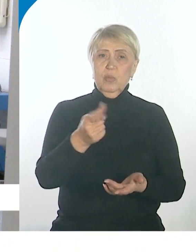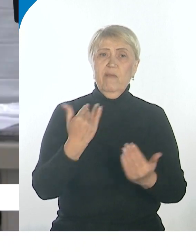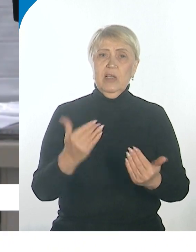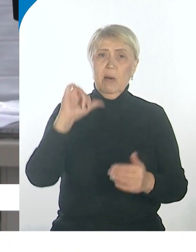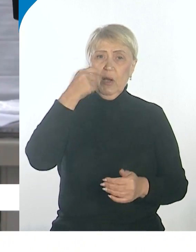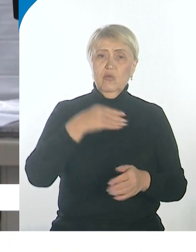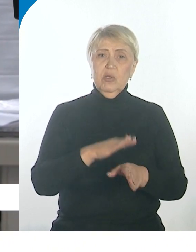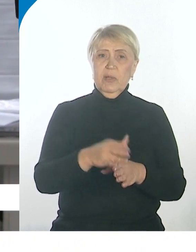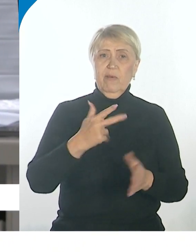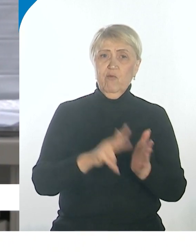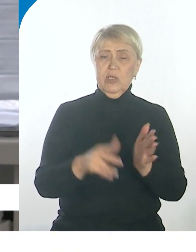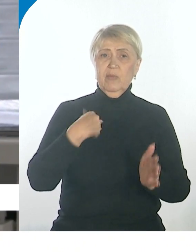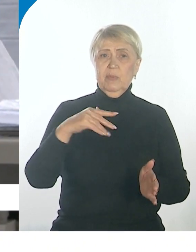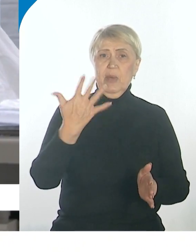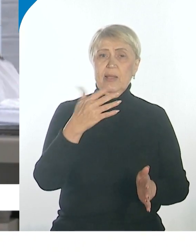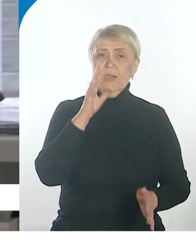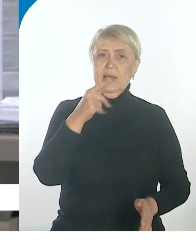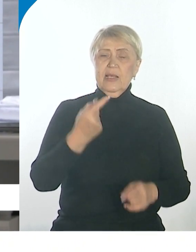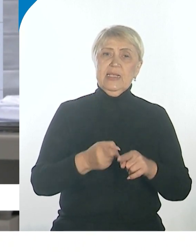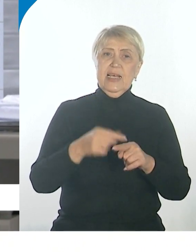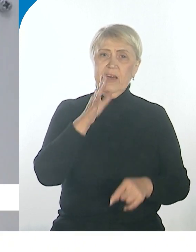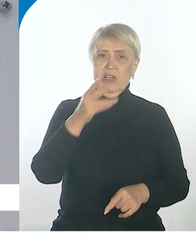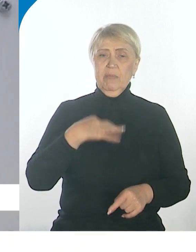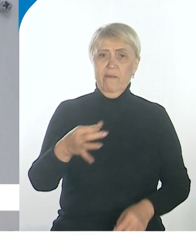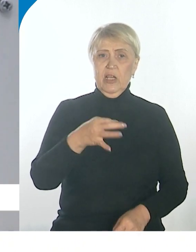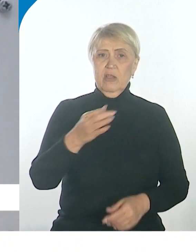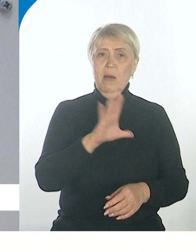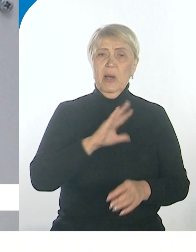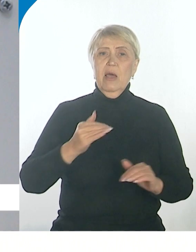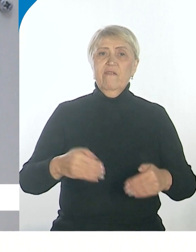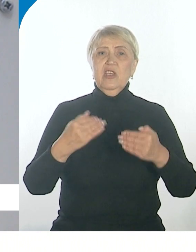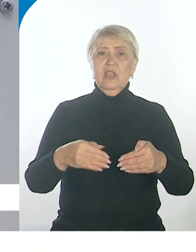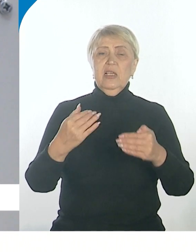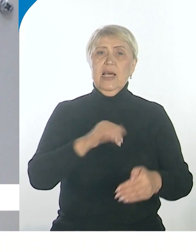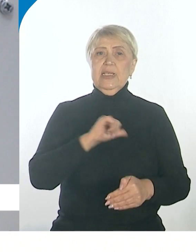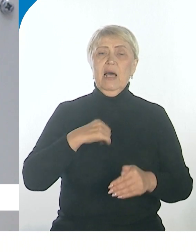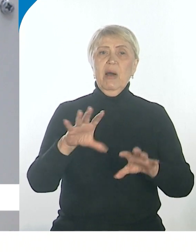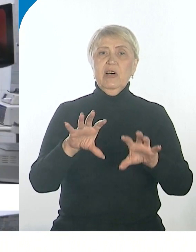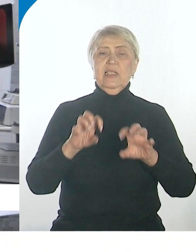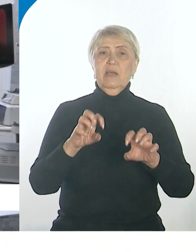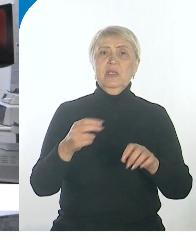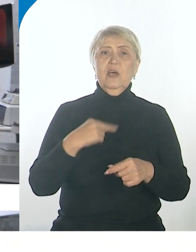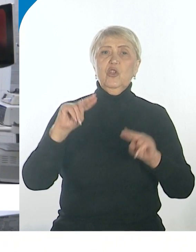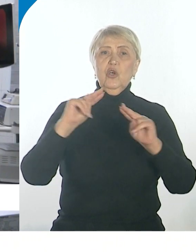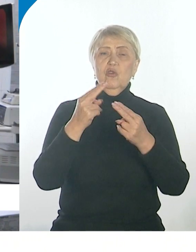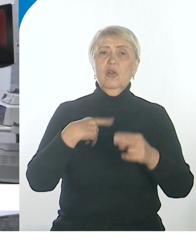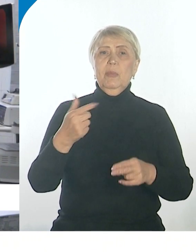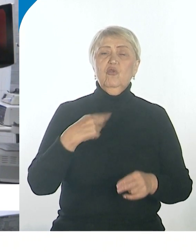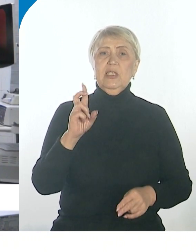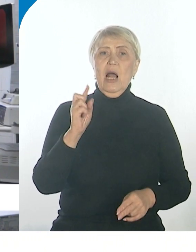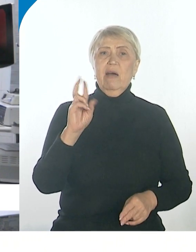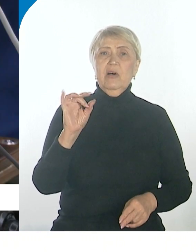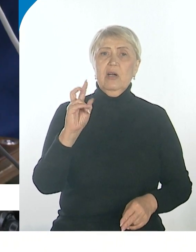этом году исполняется 85 лет. За это время в регионе были внедрены самые востребованные технологии по лечению онкозаболеваний.